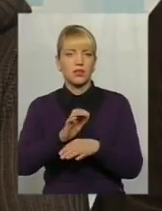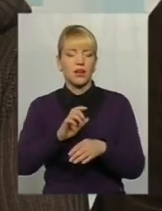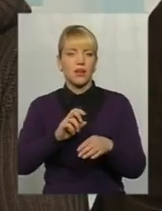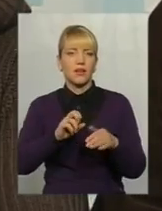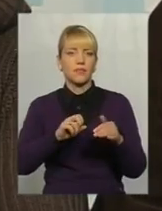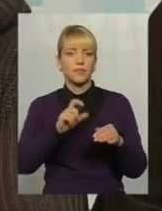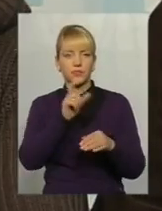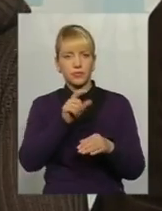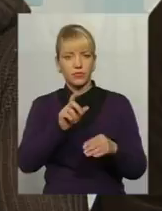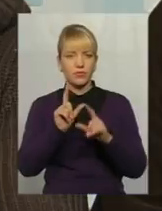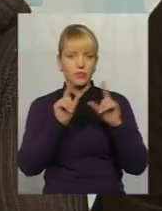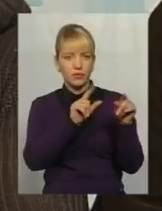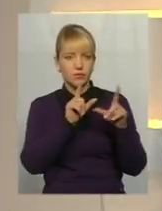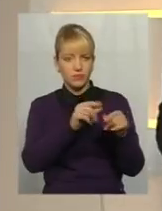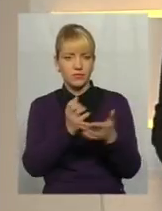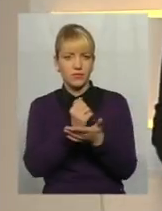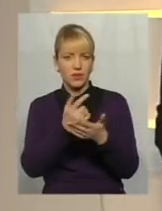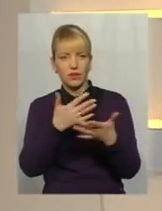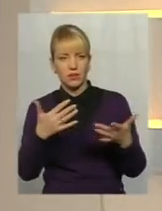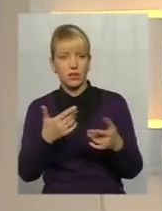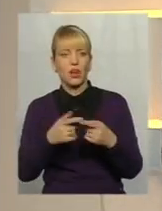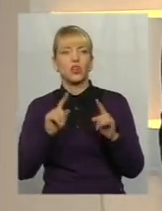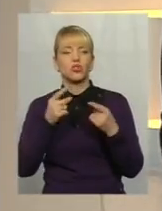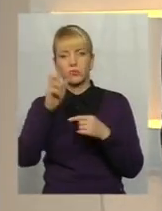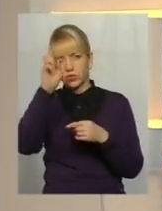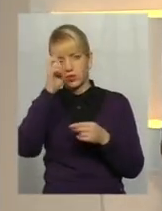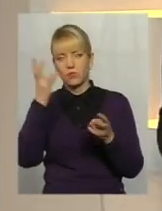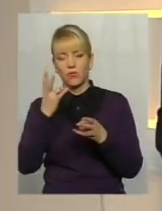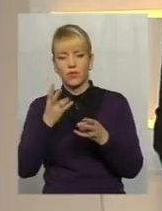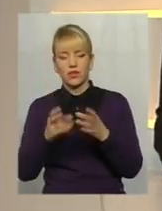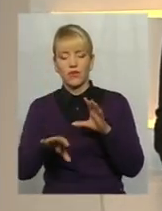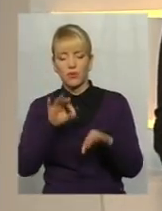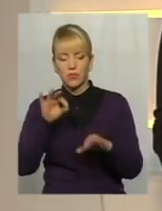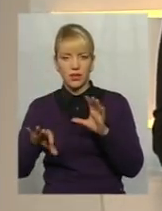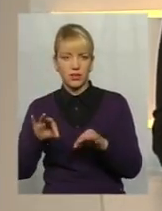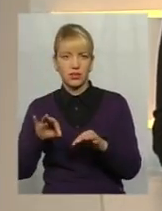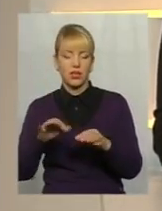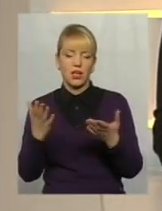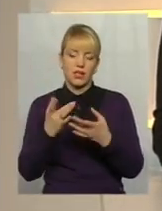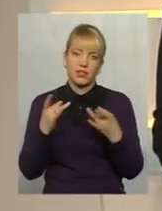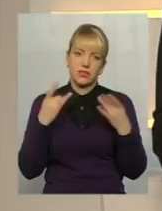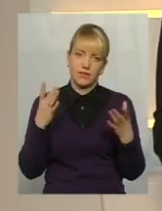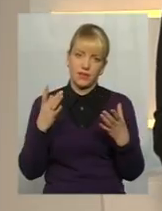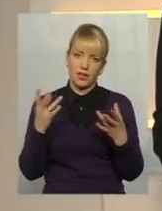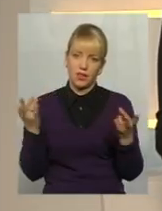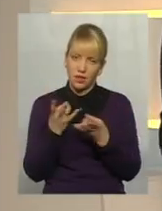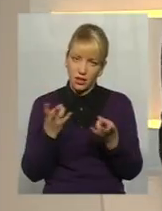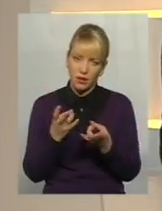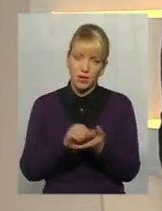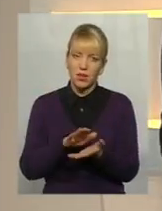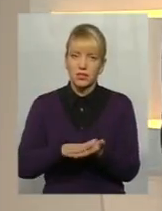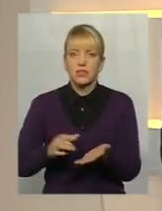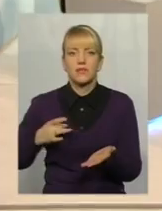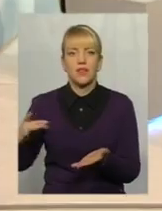Тоді взагалі виникає питання, чому держава має вибирати для людей, які свята святкувати і так